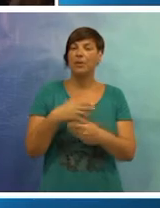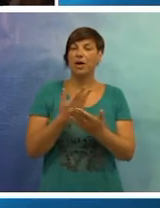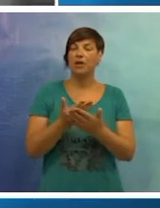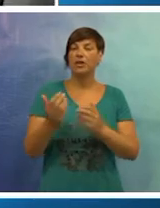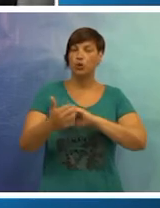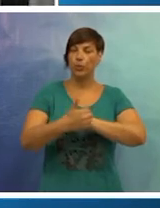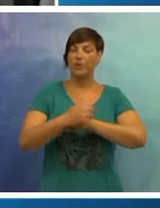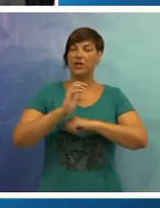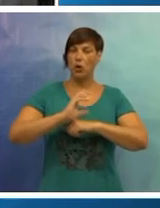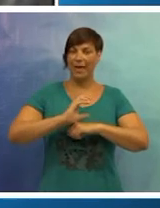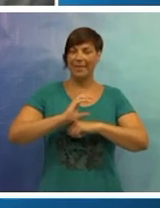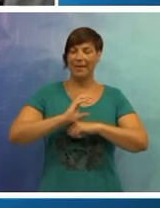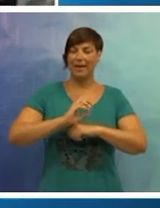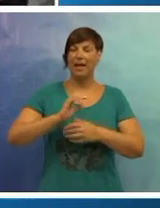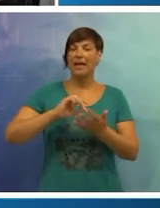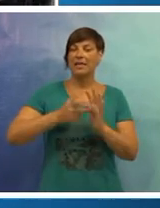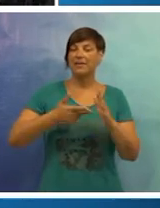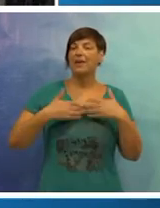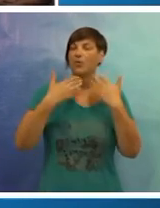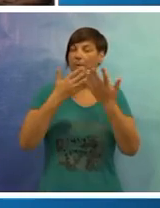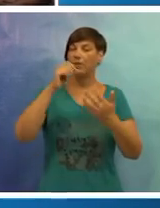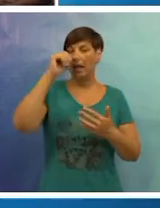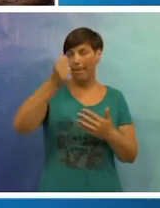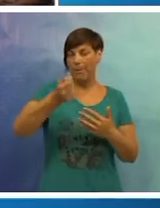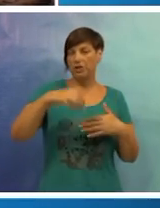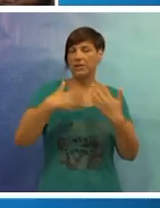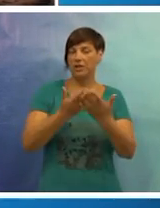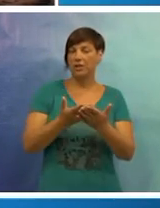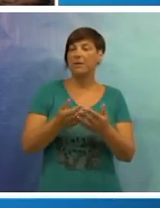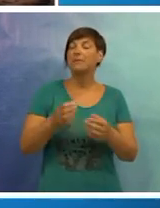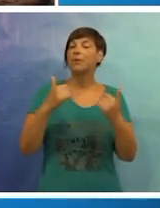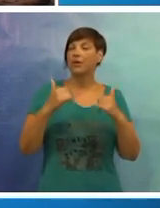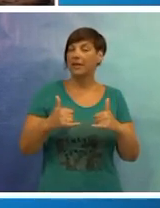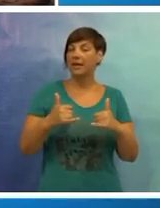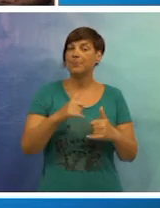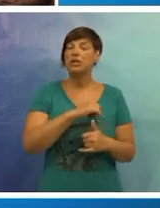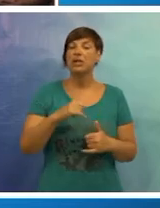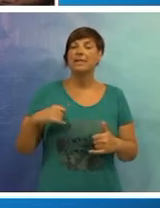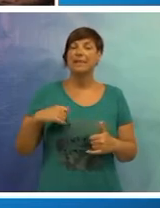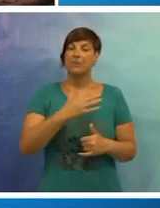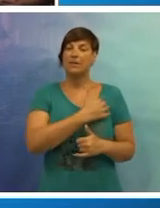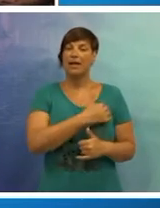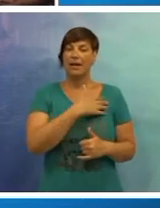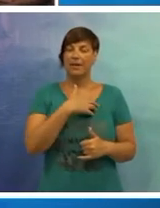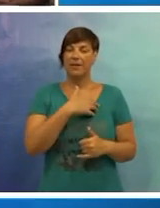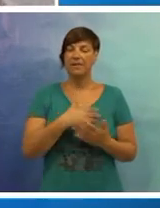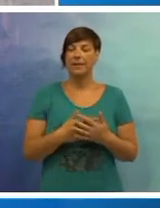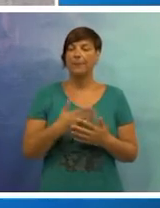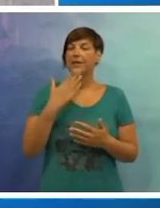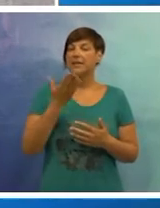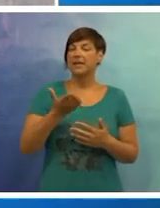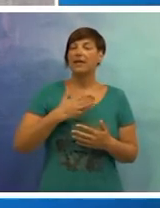za domovinu, održano i u Dubrovačkoj katedrali, a sve kako bi odali počast onima zbog kojih danas postoji samostana Hrvatska.